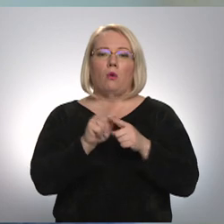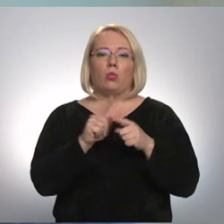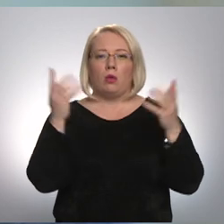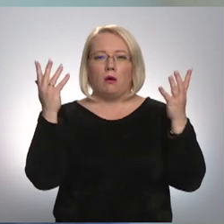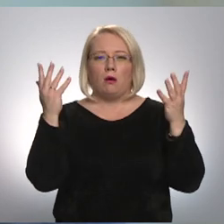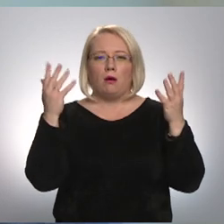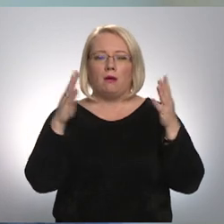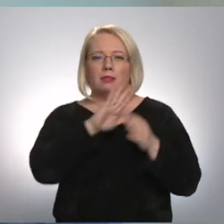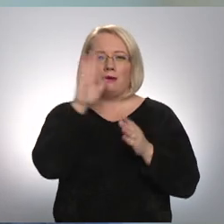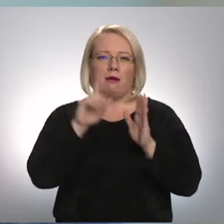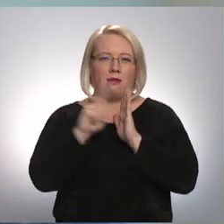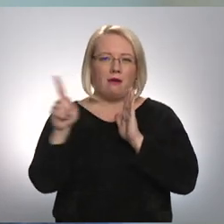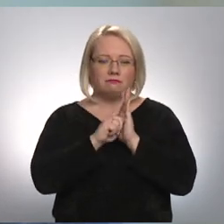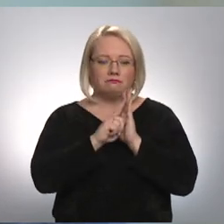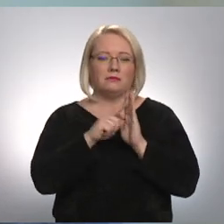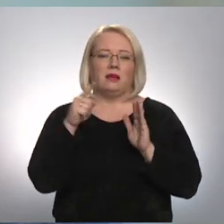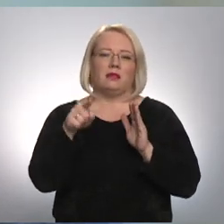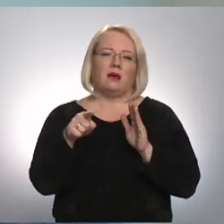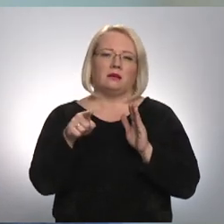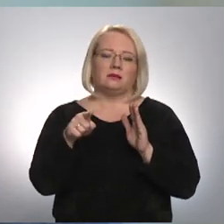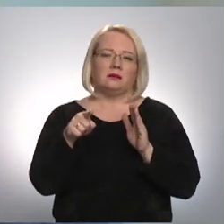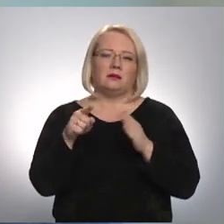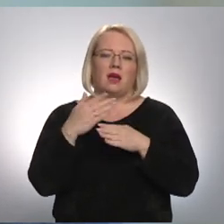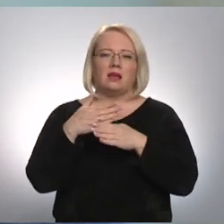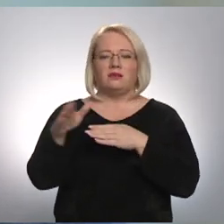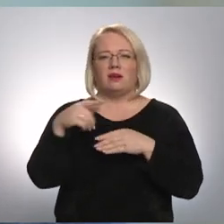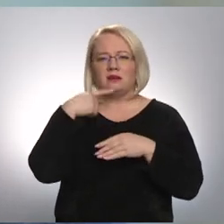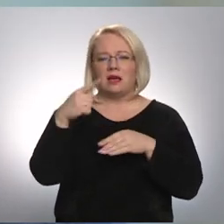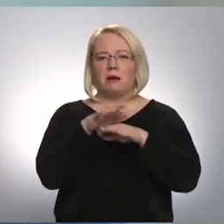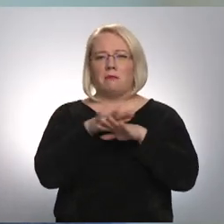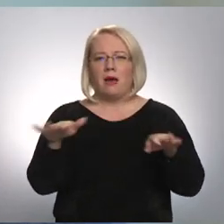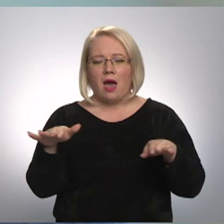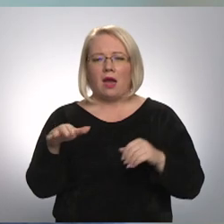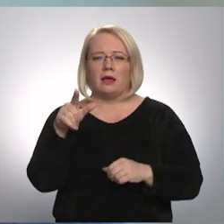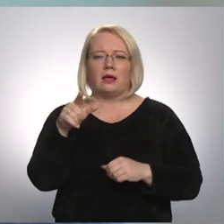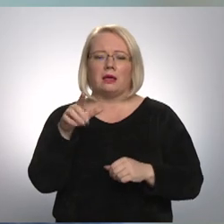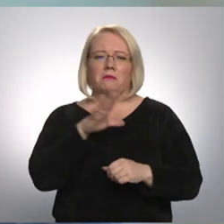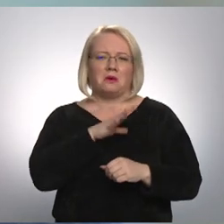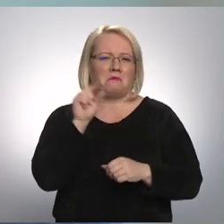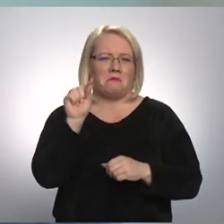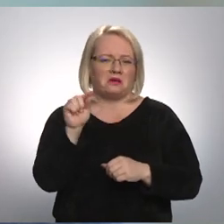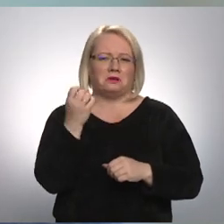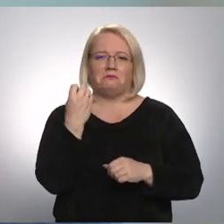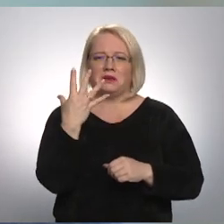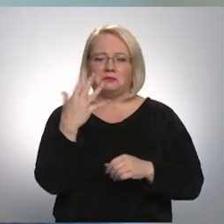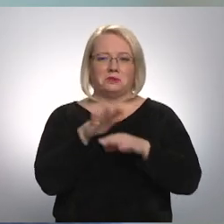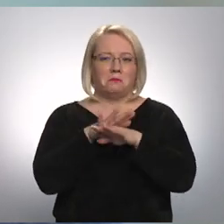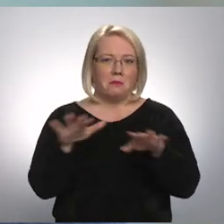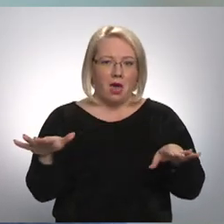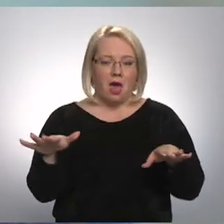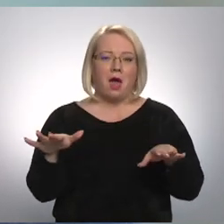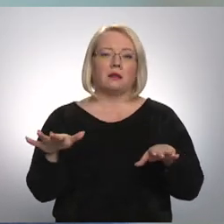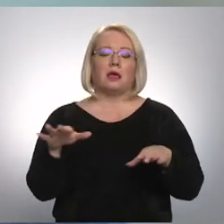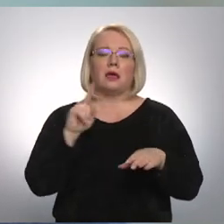Ambulātori, tad es varbūt atsevišu tādu ambulātoru bērni, tie ir bijuši pavisamās, tie ir bijuši 15 bērni, kas